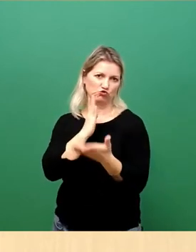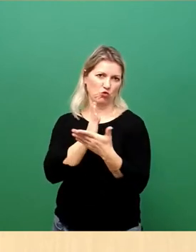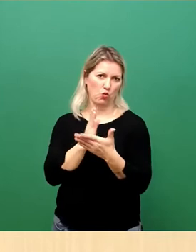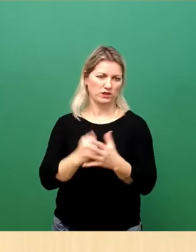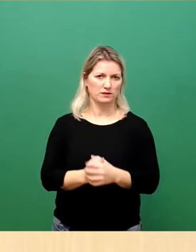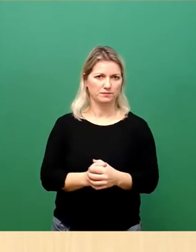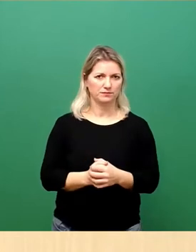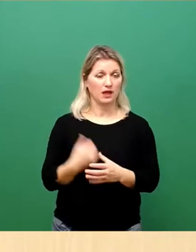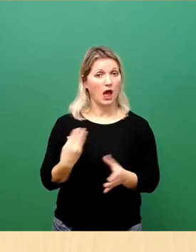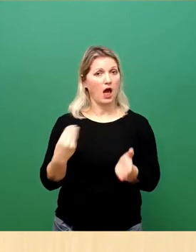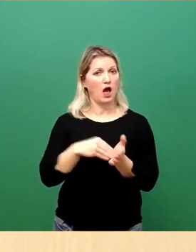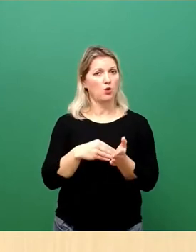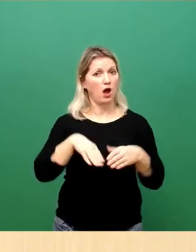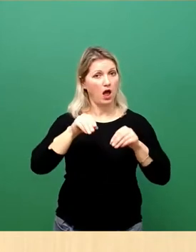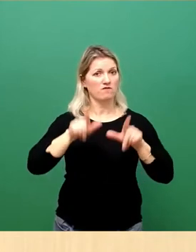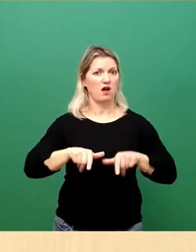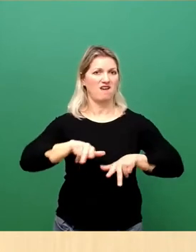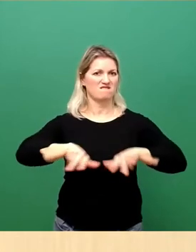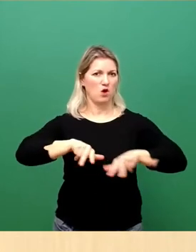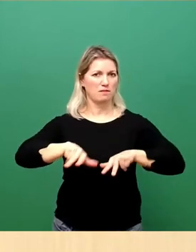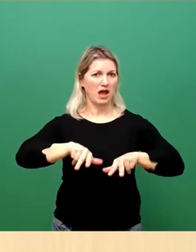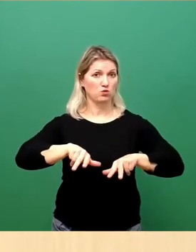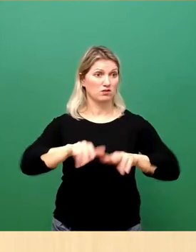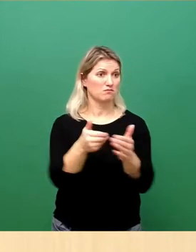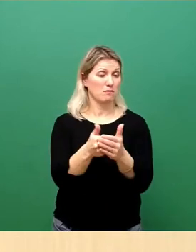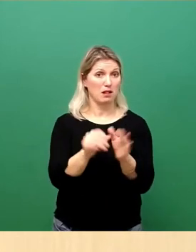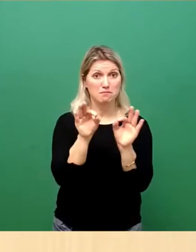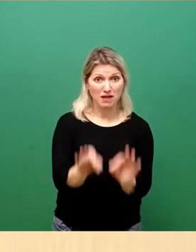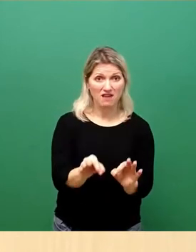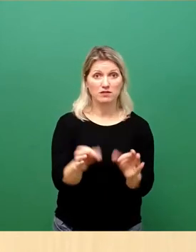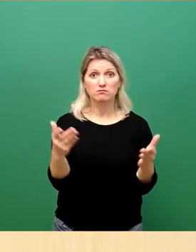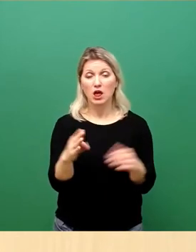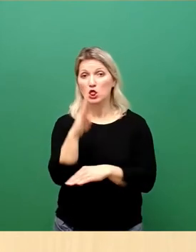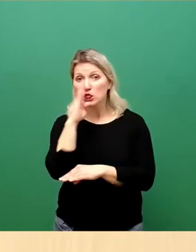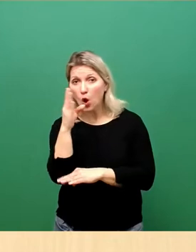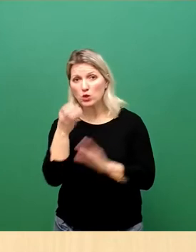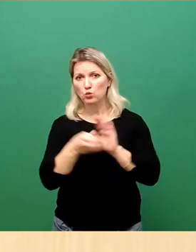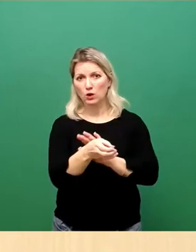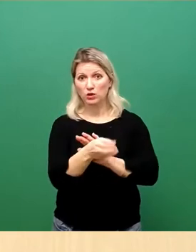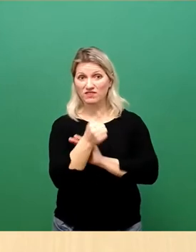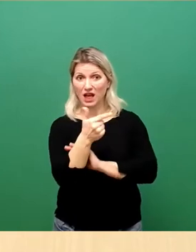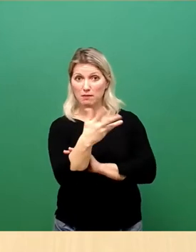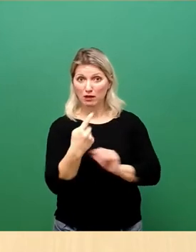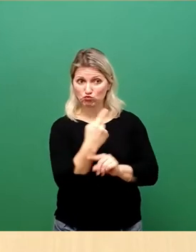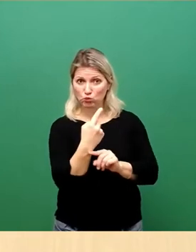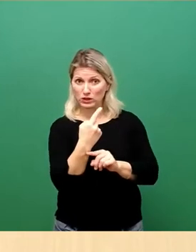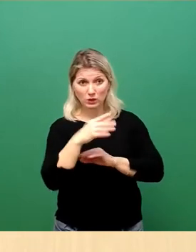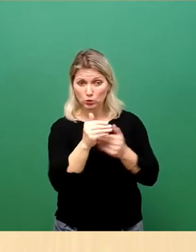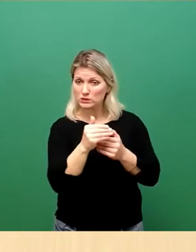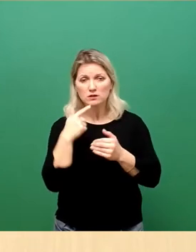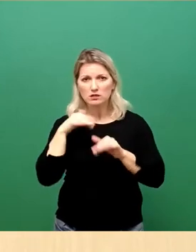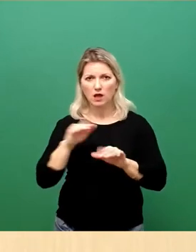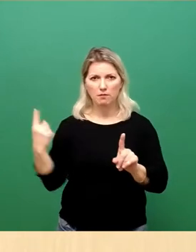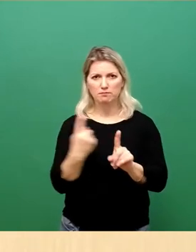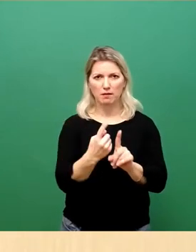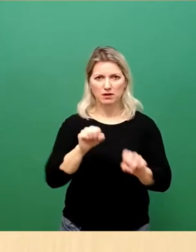darauf vor, für den Fall der Fälle Notunterkünfte binnen weniger Stunden bereitzustellen. Selbstverständlich